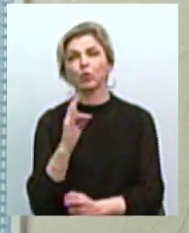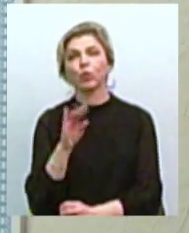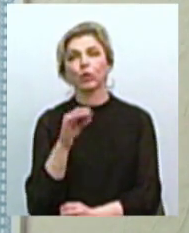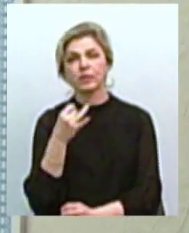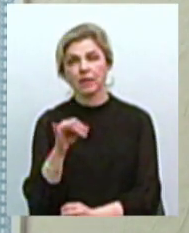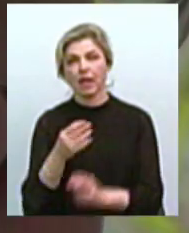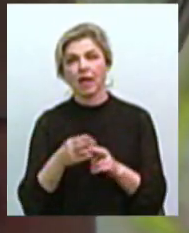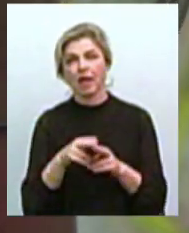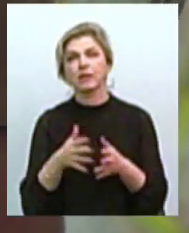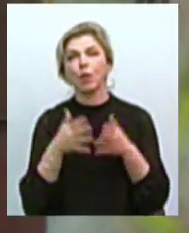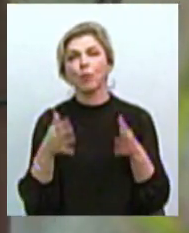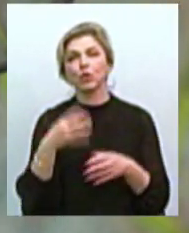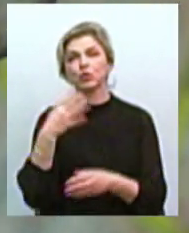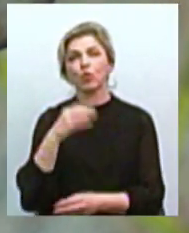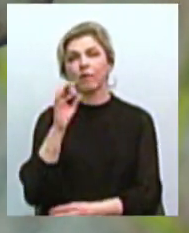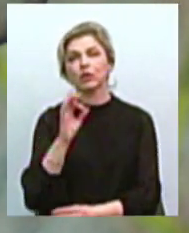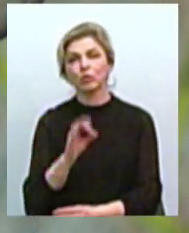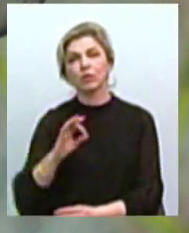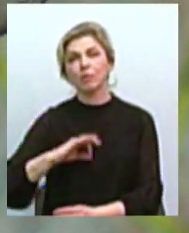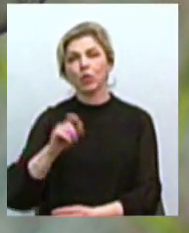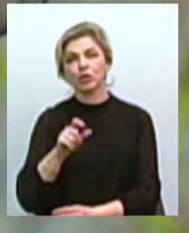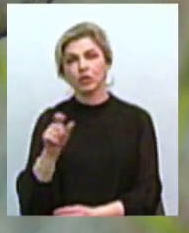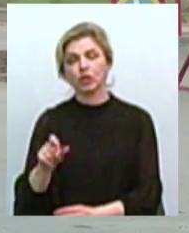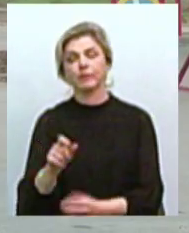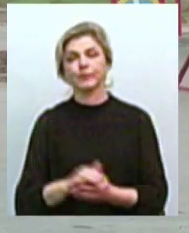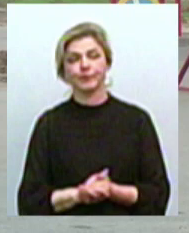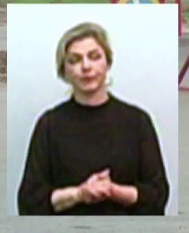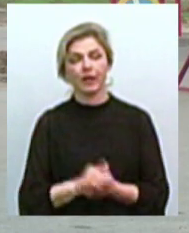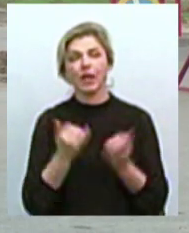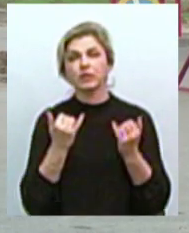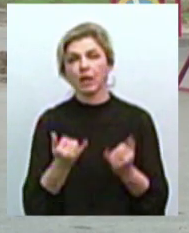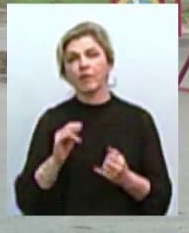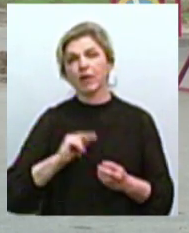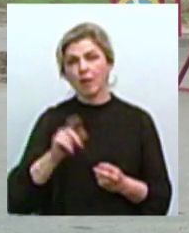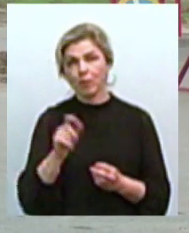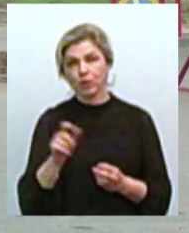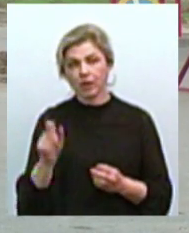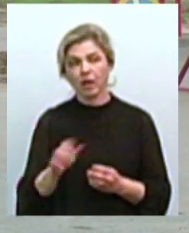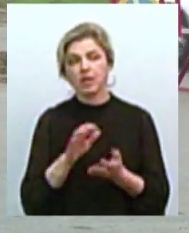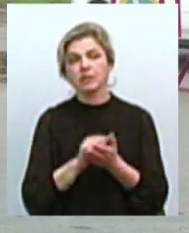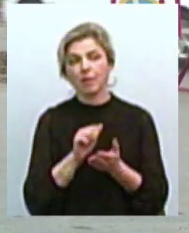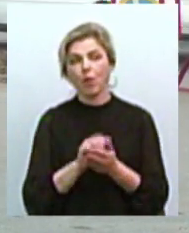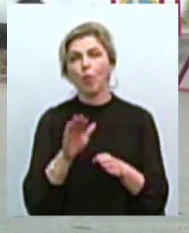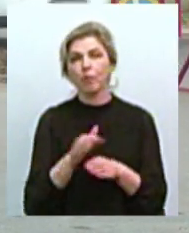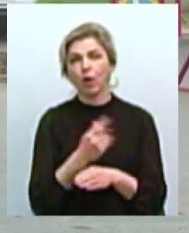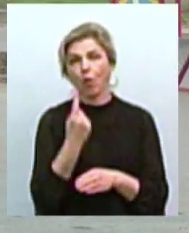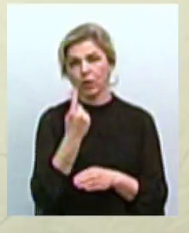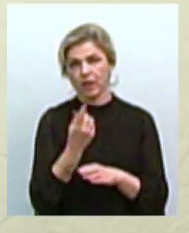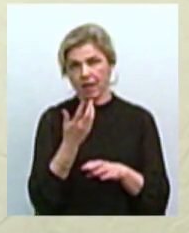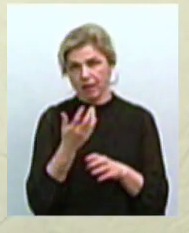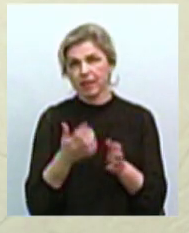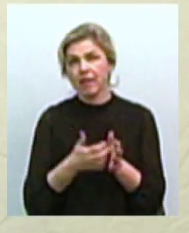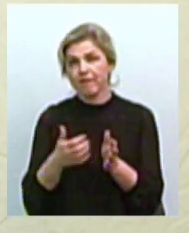близько 40% споживачів або 39 тисяч абонентів міста. Зараз співробітники ТЕЦ займаються усунуванням одного дефекта.